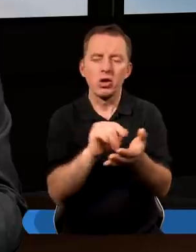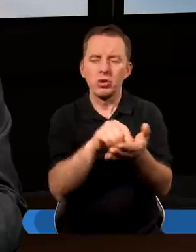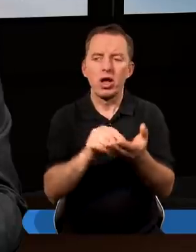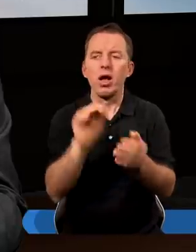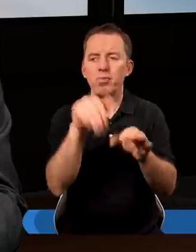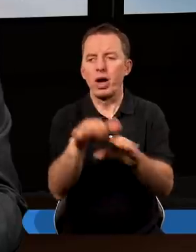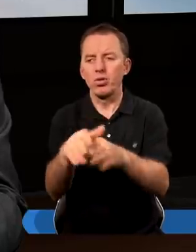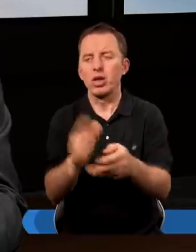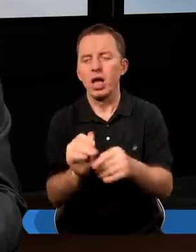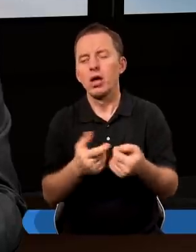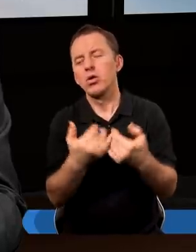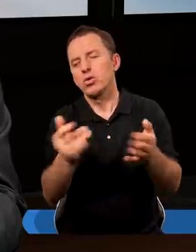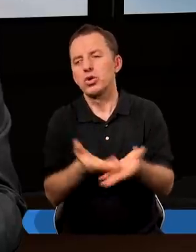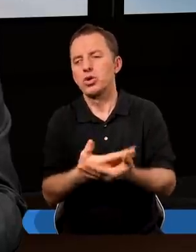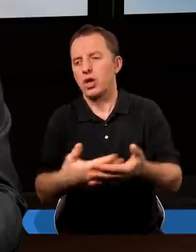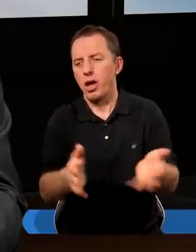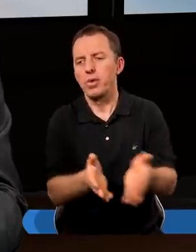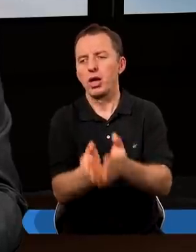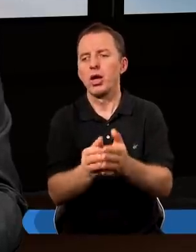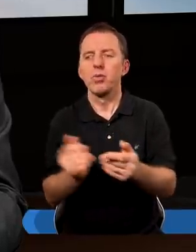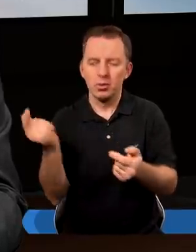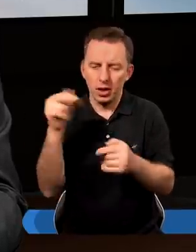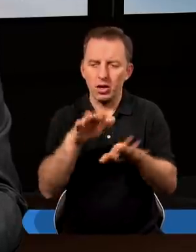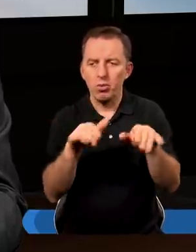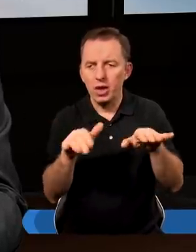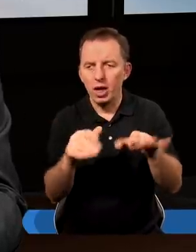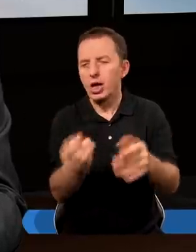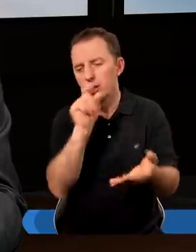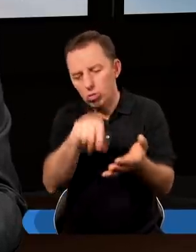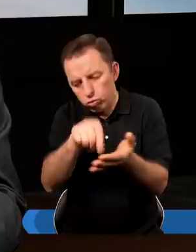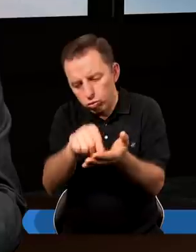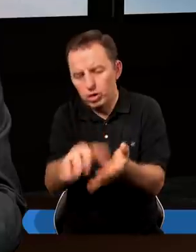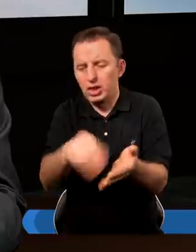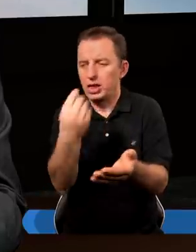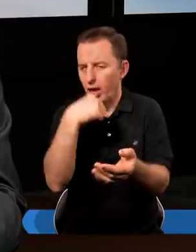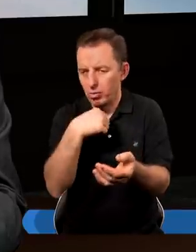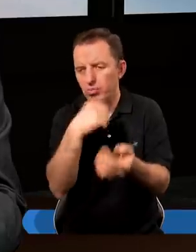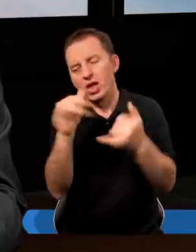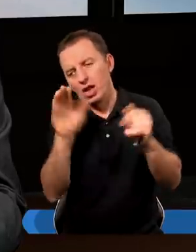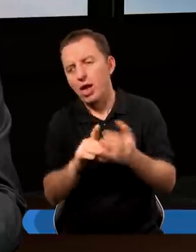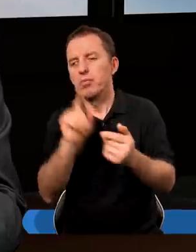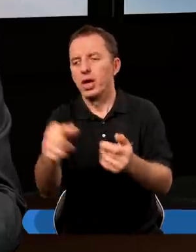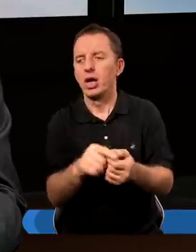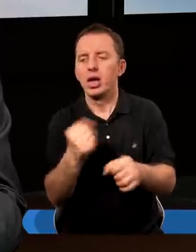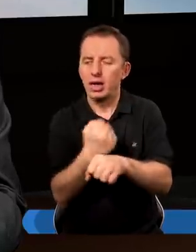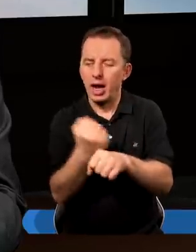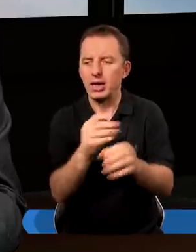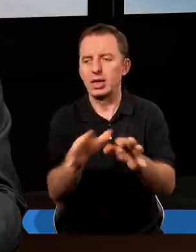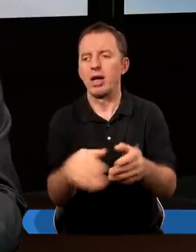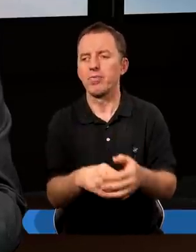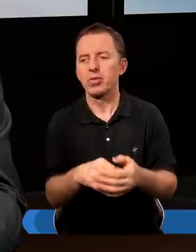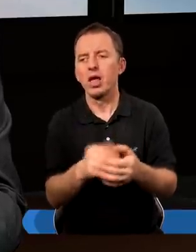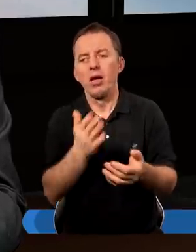niektóre ziarna padły na brzeg drogi. Wtedy przyleciały ptaki i zjadły je. Inne padły na grunt